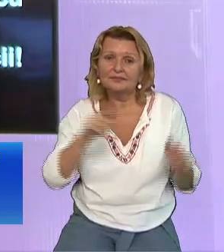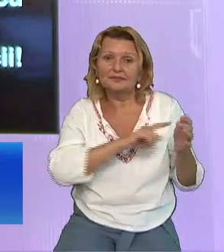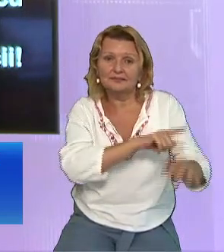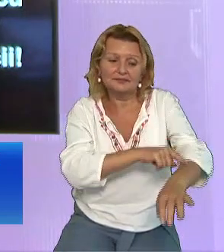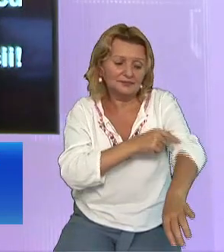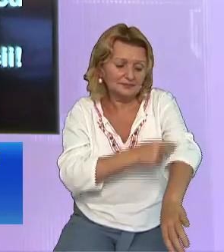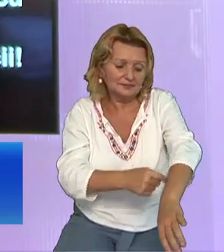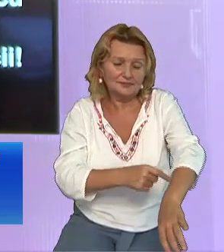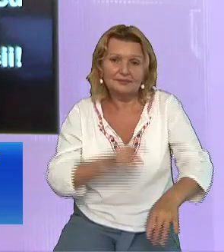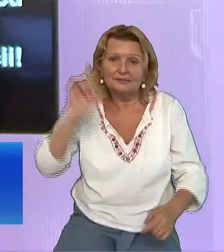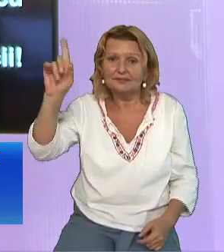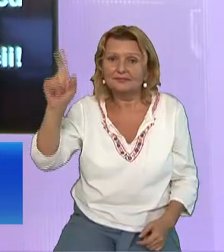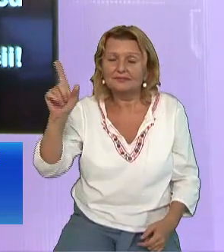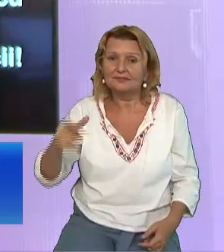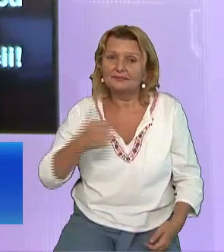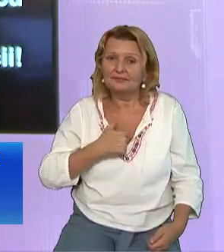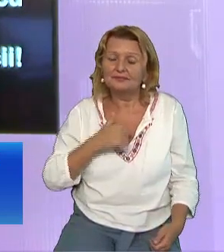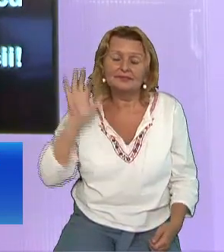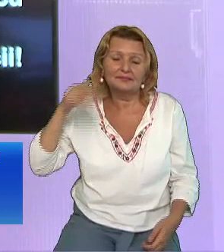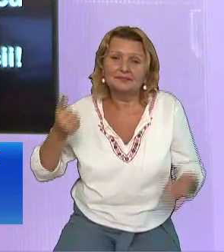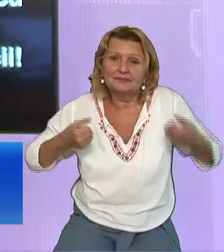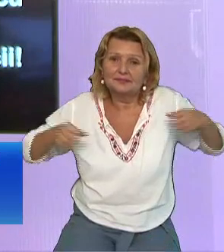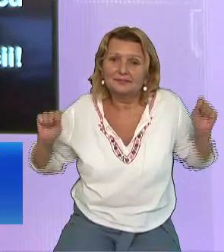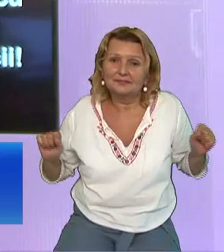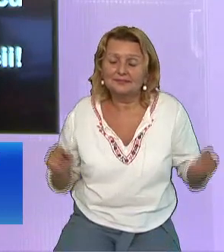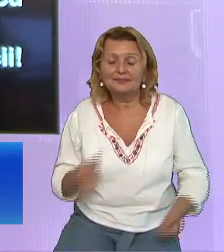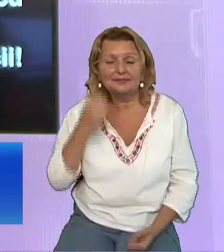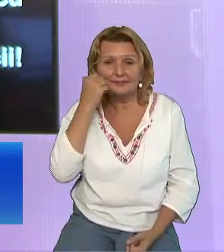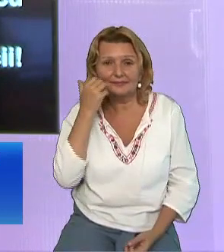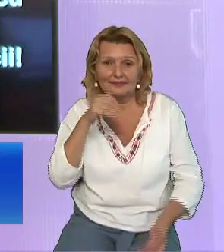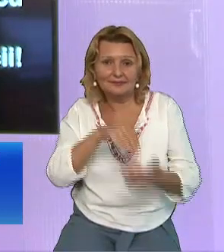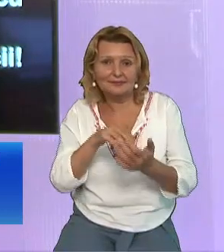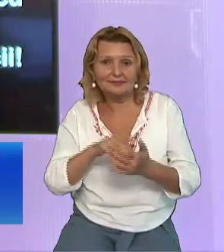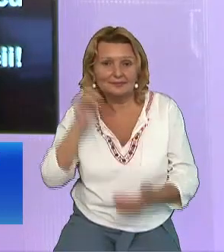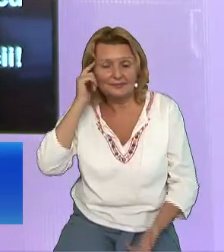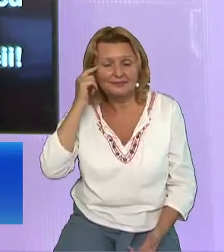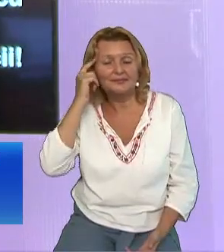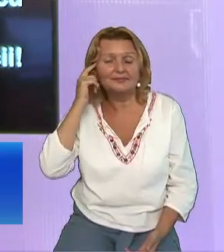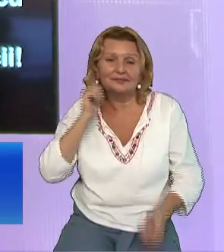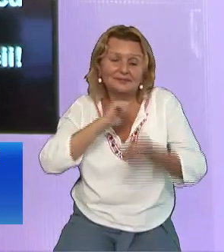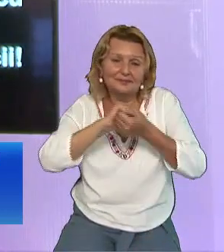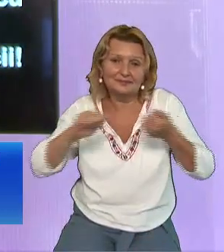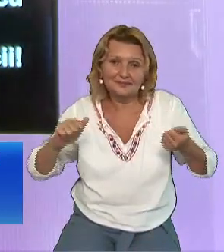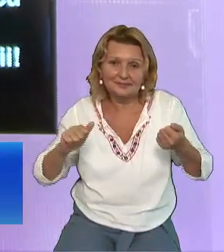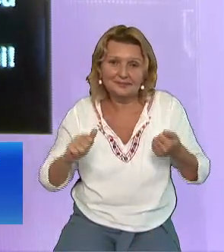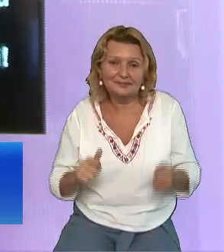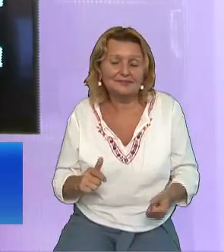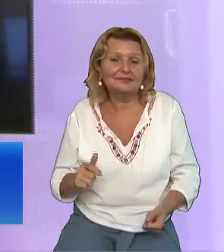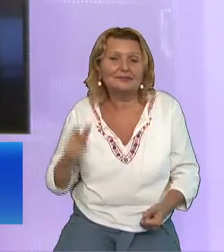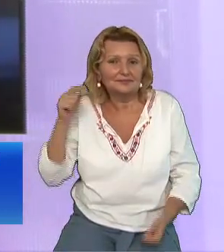Pe acelea nu le credeau Când este vorba să credeți tot? Credem mult, credem mult Dar nu credem tot